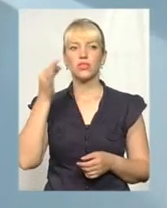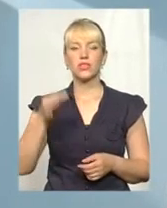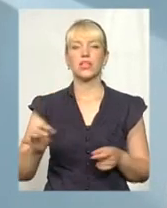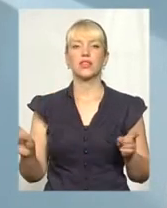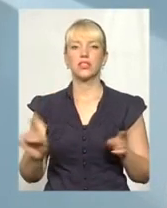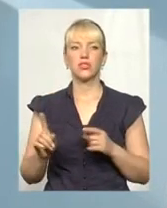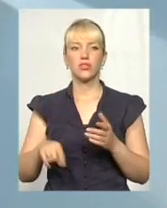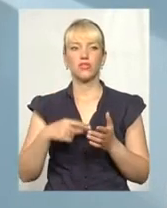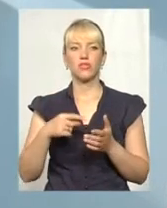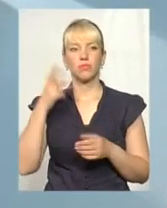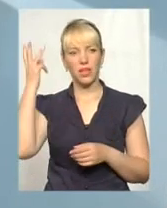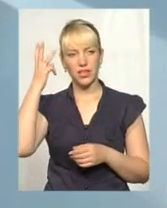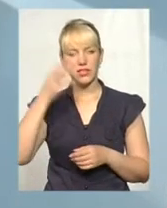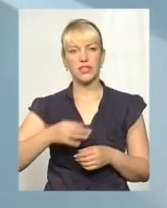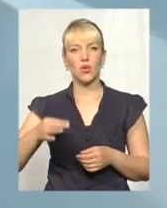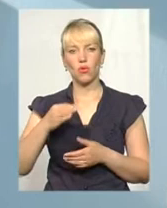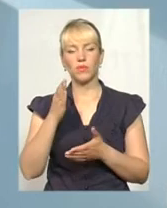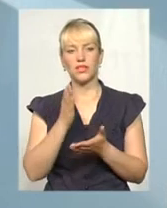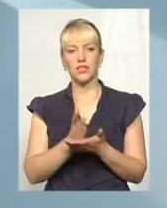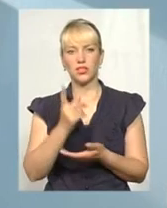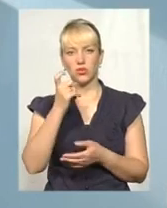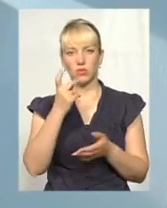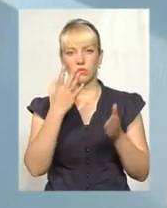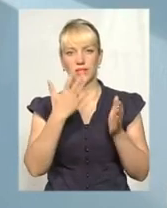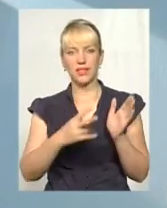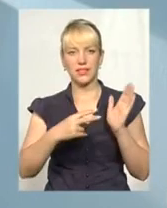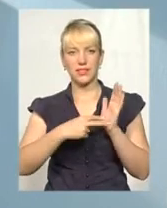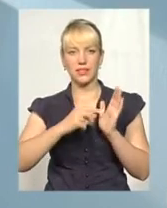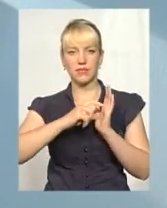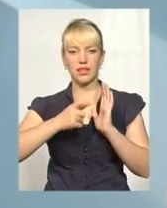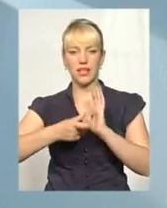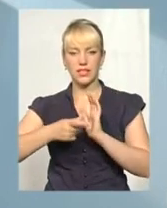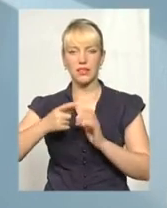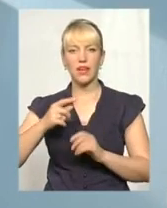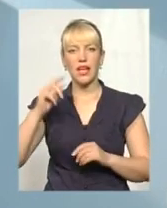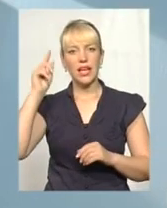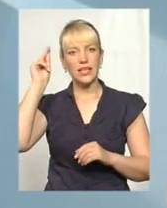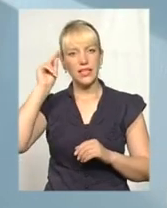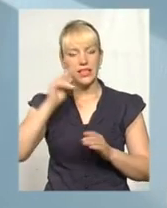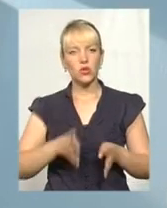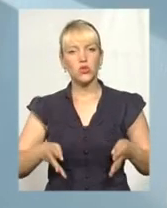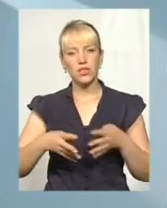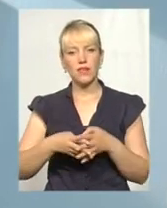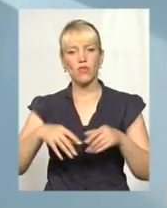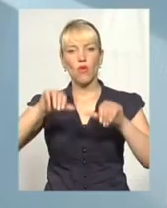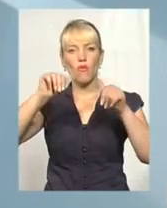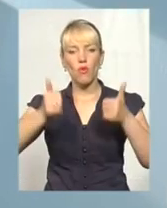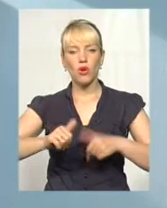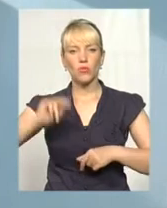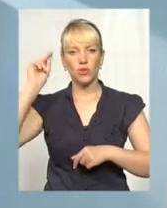в Хмельницькій області існує 157 класів з інклюзивною формою навчання, де навчається на сьогодні